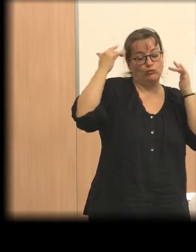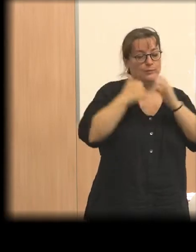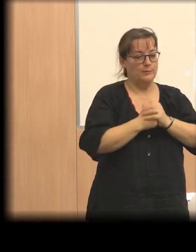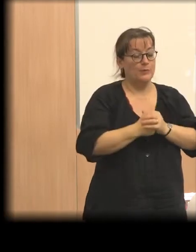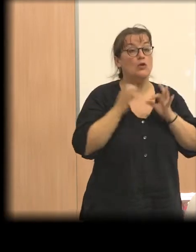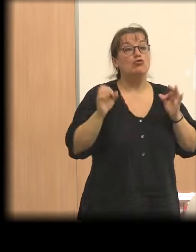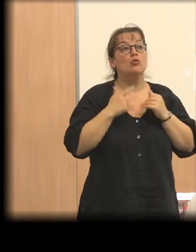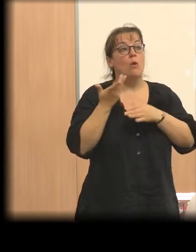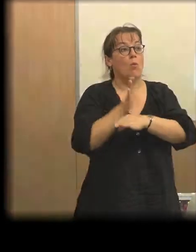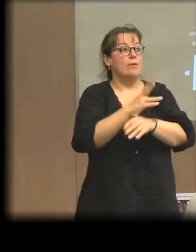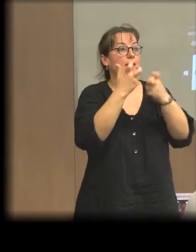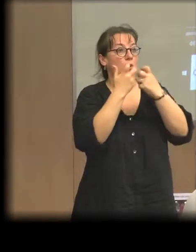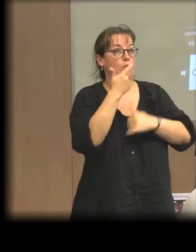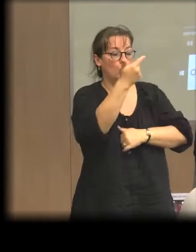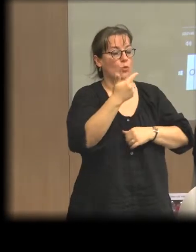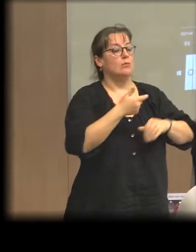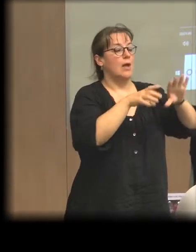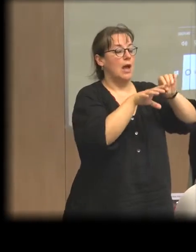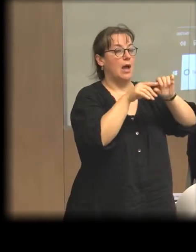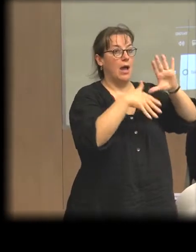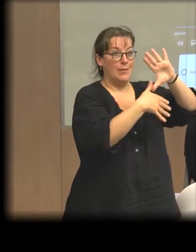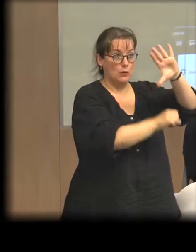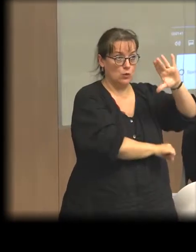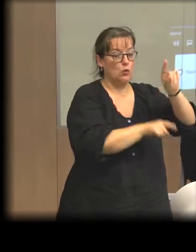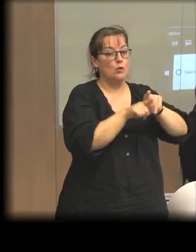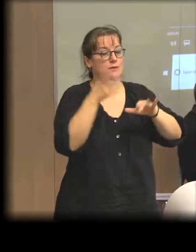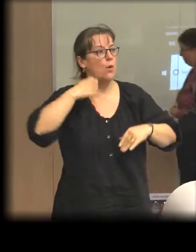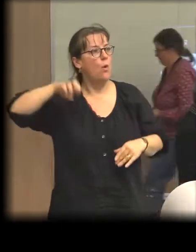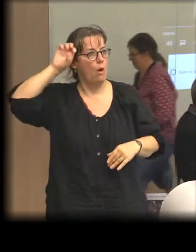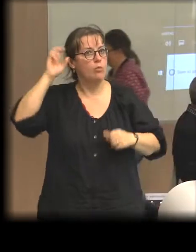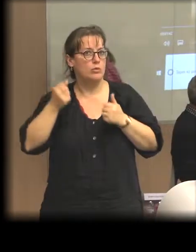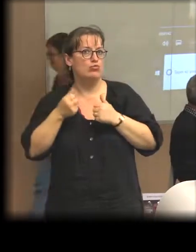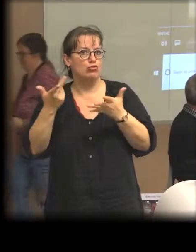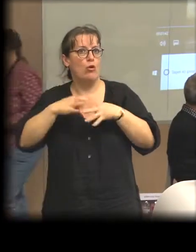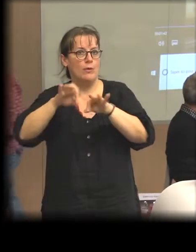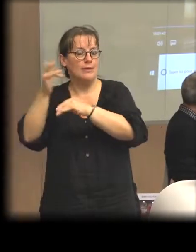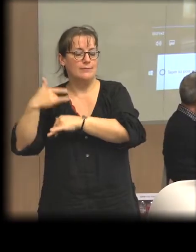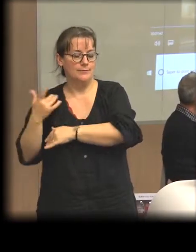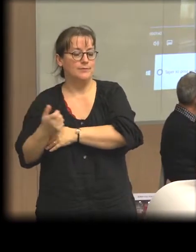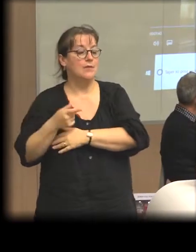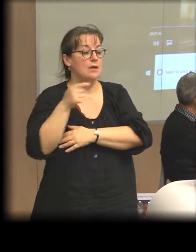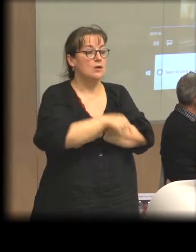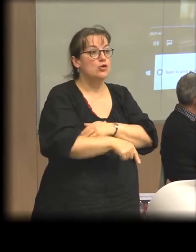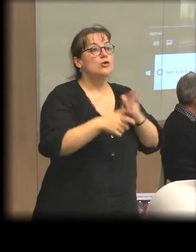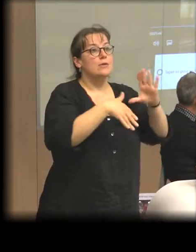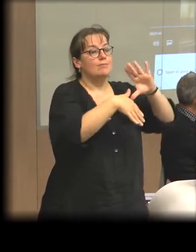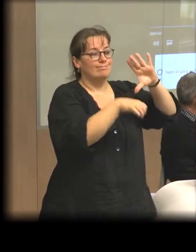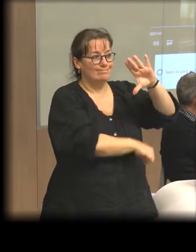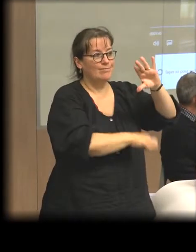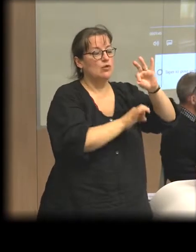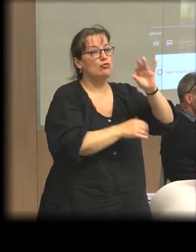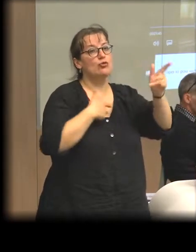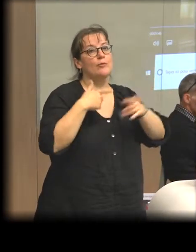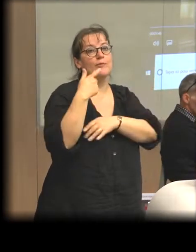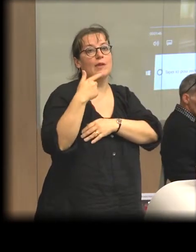exemples de pays européens. Commençons par l'Amérique du Sud, là je vais me baser sur un travail qui a été fait par José Luis Coraggio, économiste